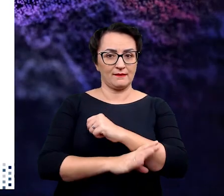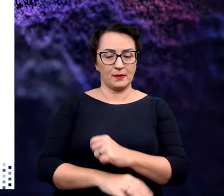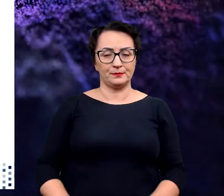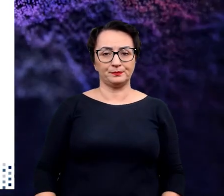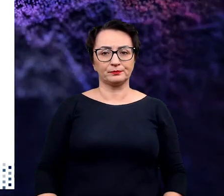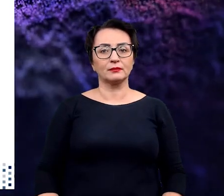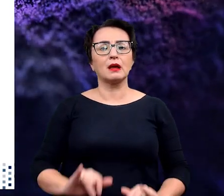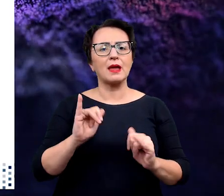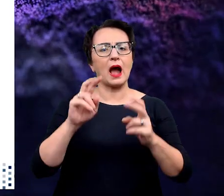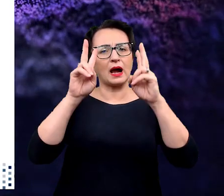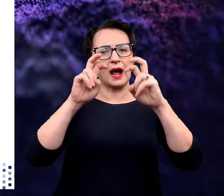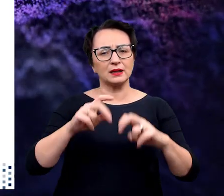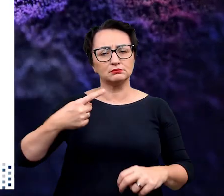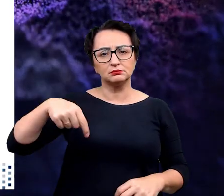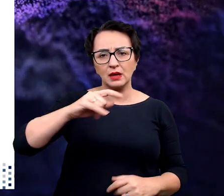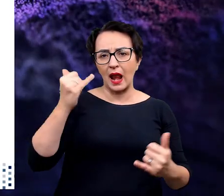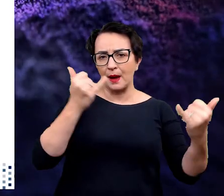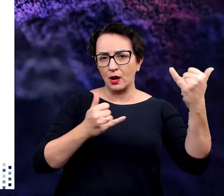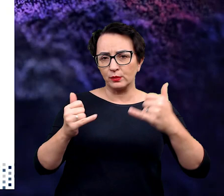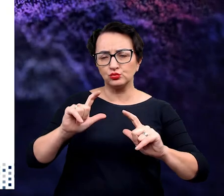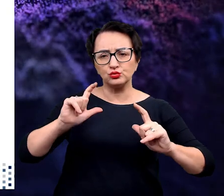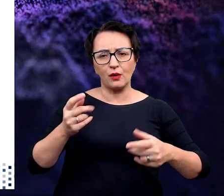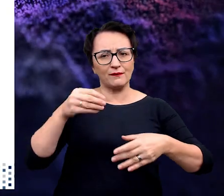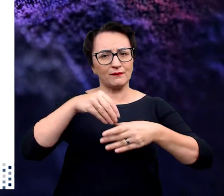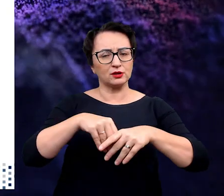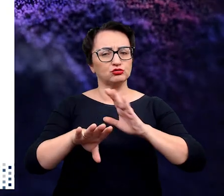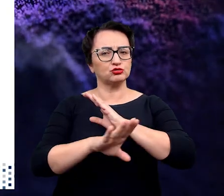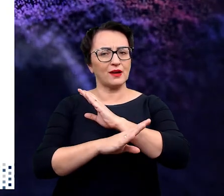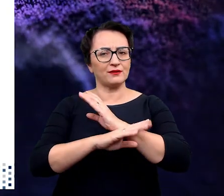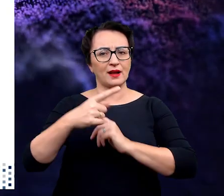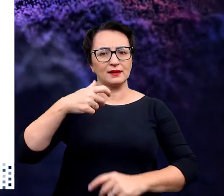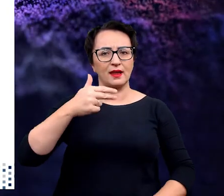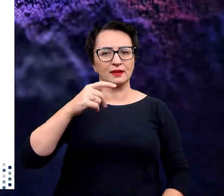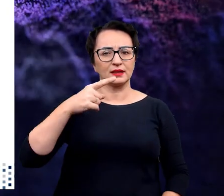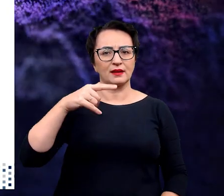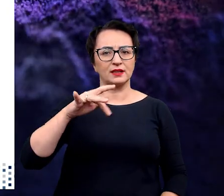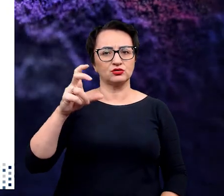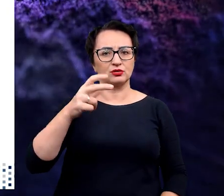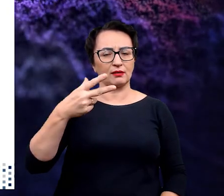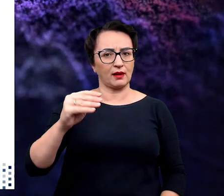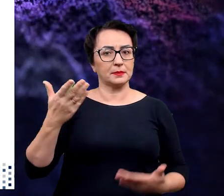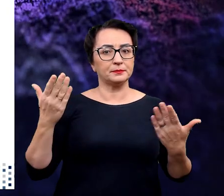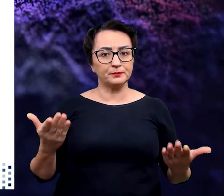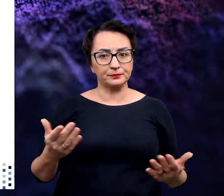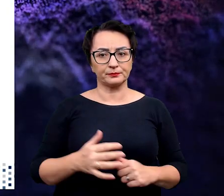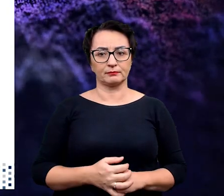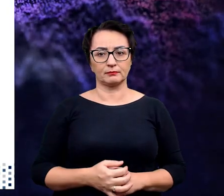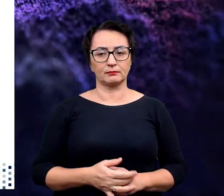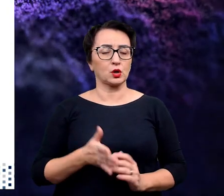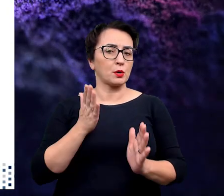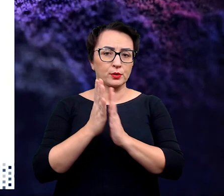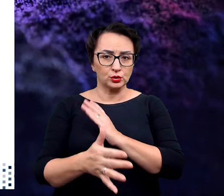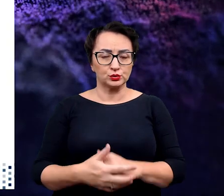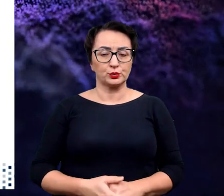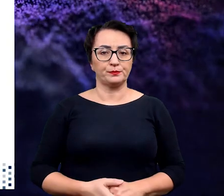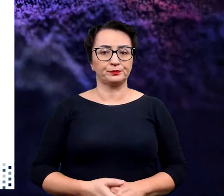drzewa. Teraz jak analizujemy w laboratoriach, co się dzieje z drzewkami dendrytycznymi? Otóż po prostu